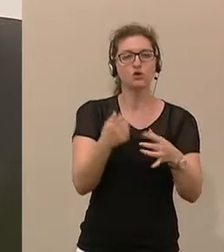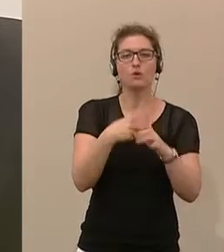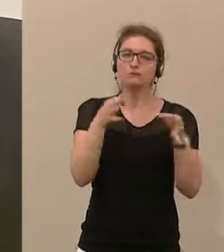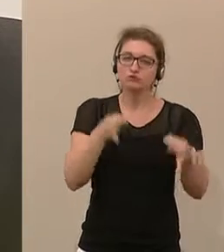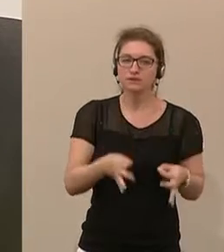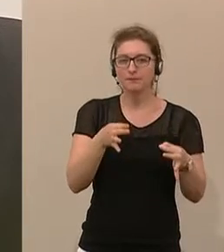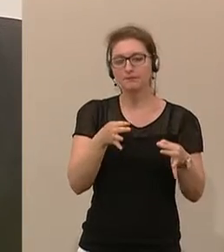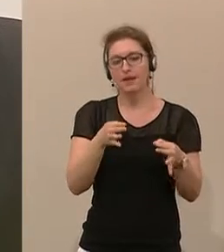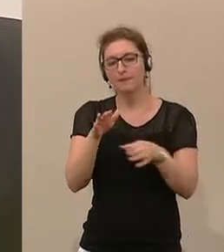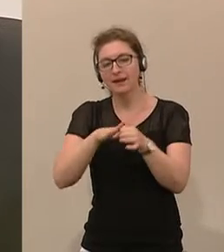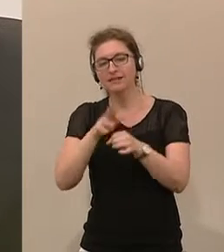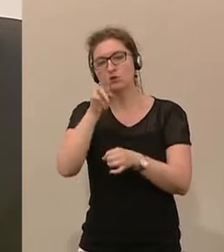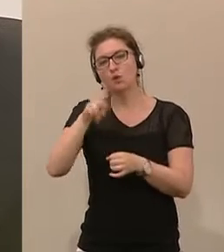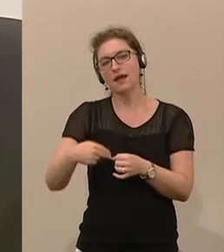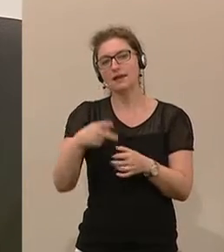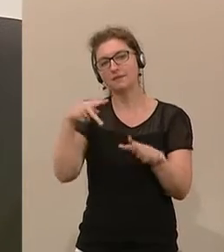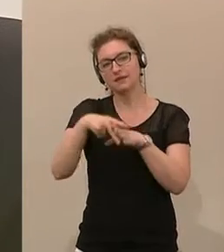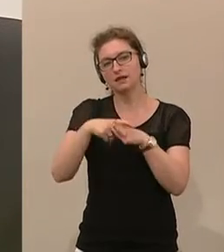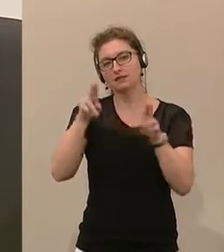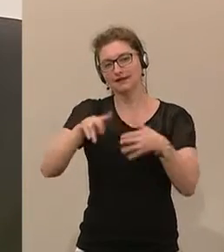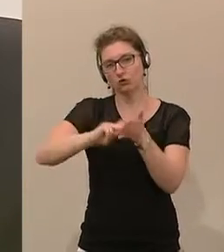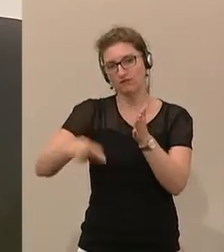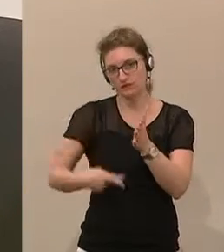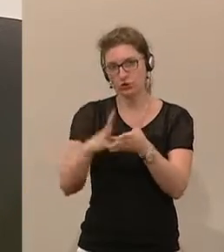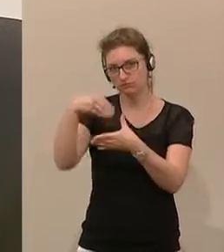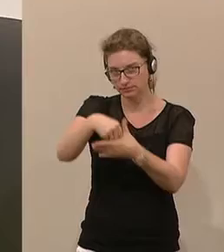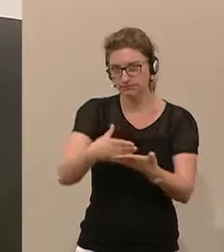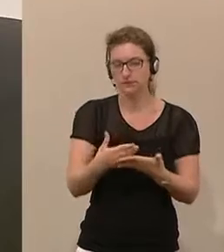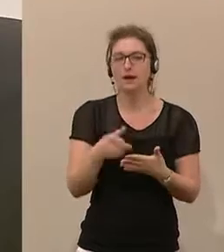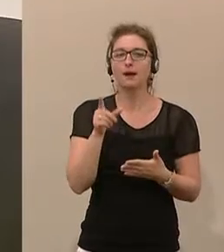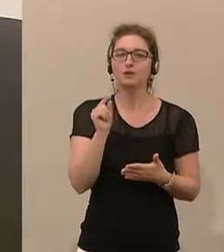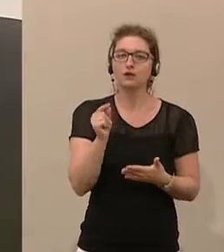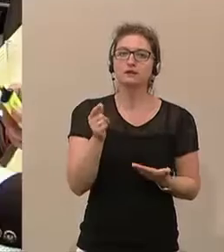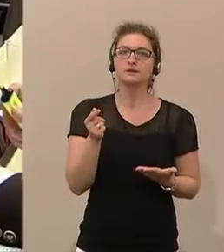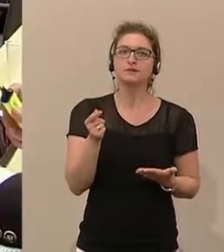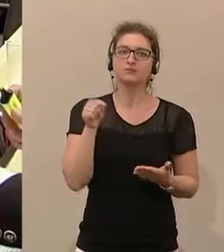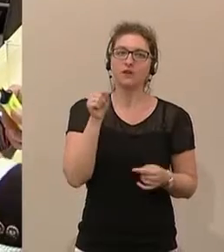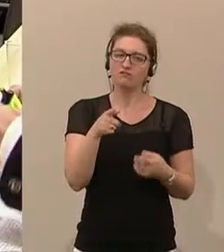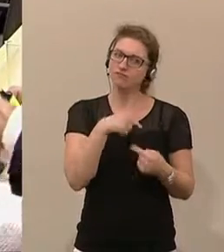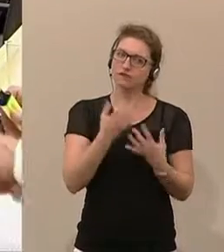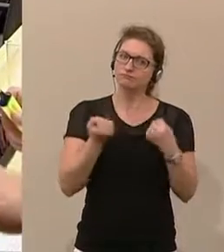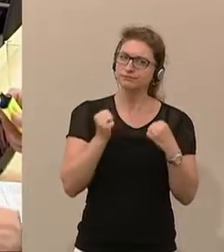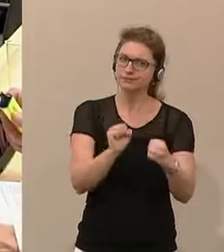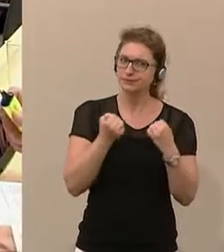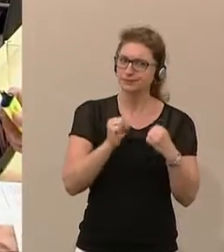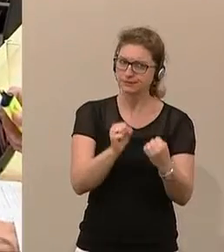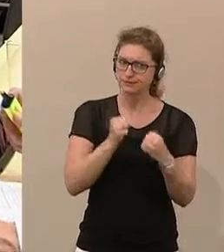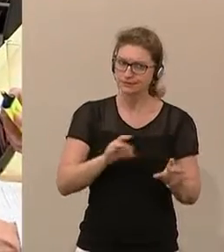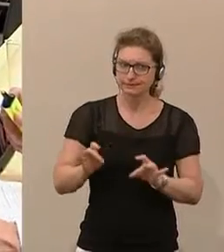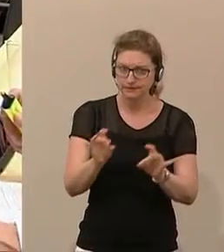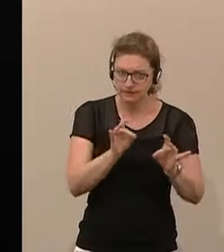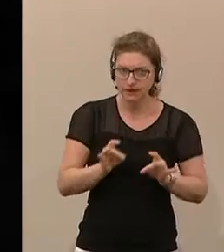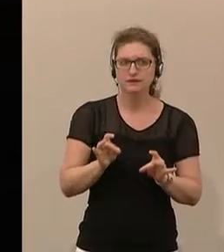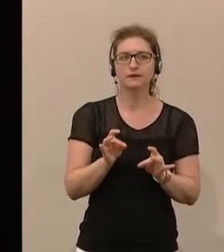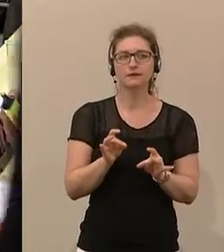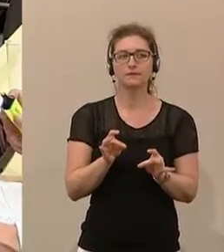Dimensionen der UN-Behindertenrechtskonvention umfasst, dass wir hier sehr, sehr offensiv und engagiert tätig waren